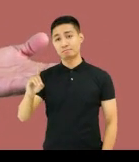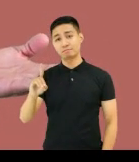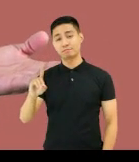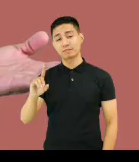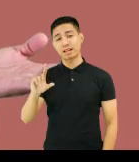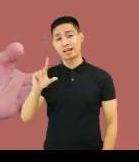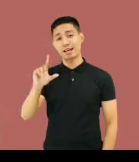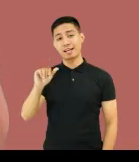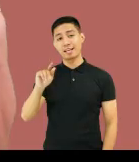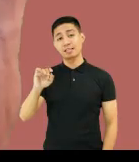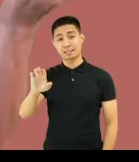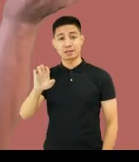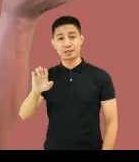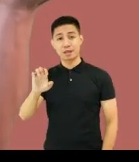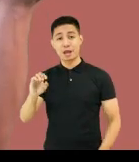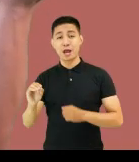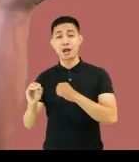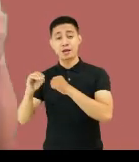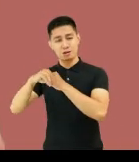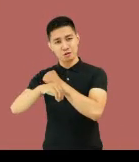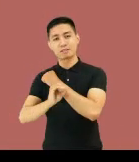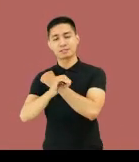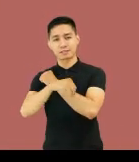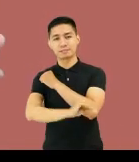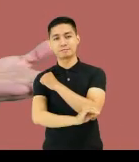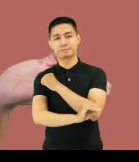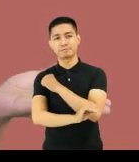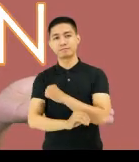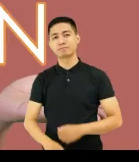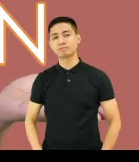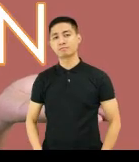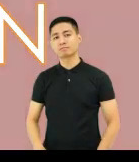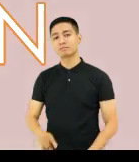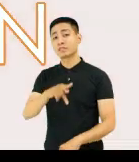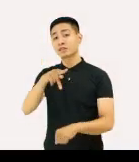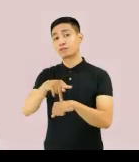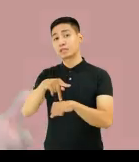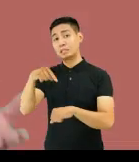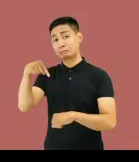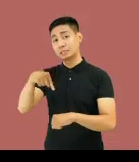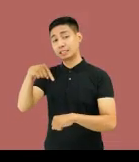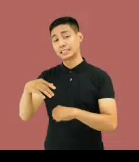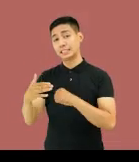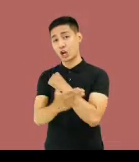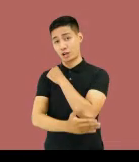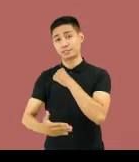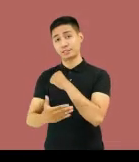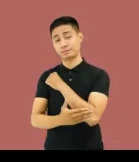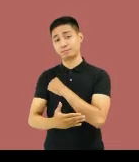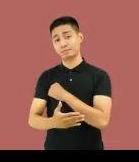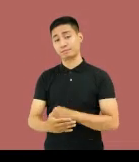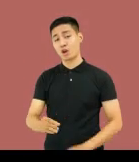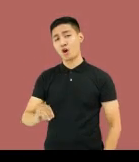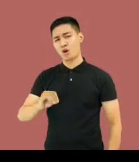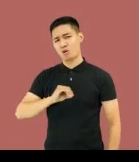sapa, lawa at mga karagatan. Ang Pilipinas bilang